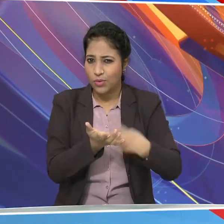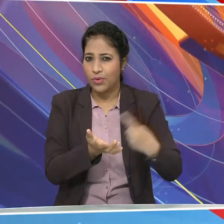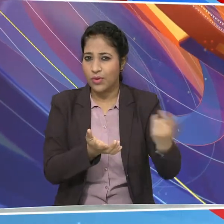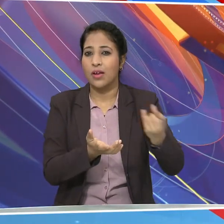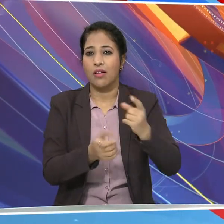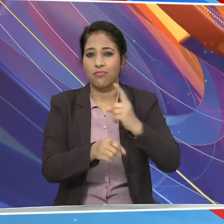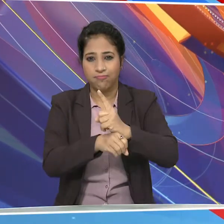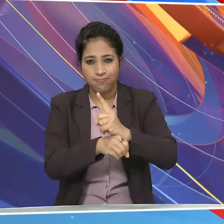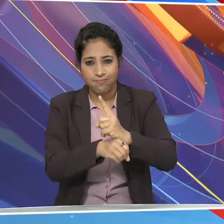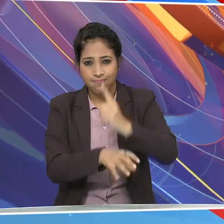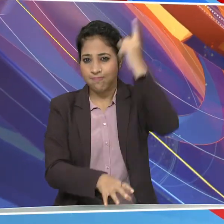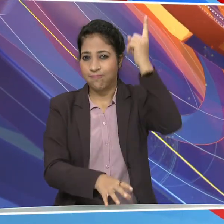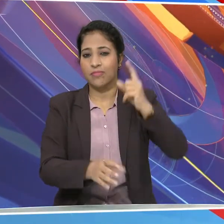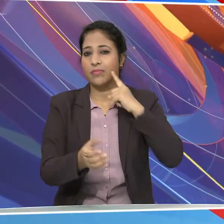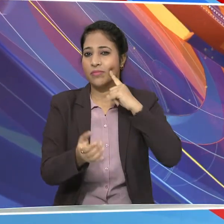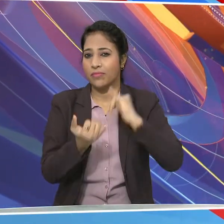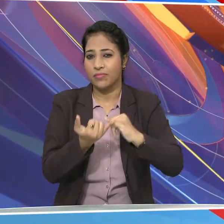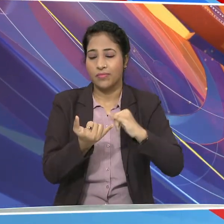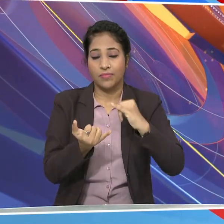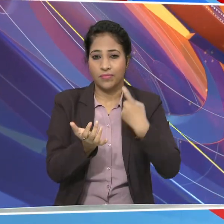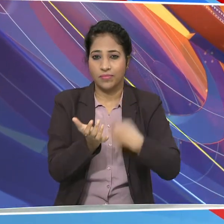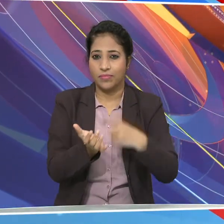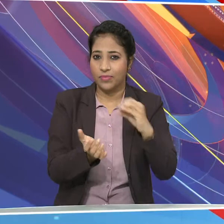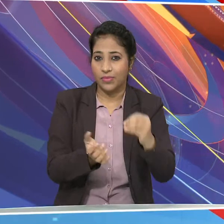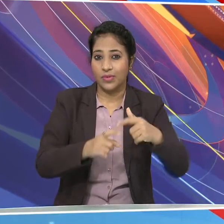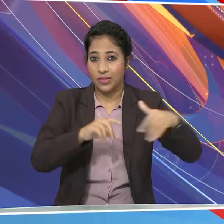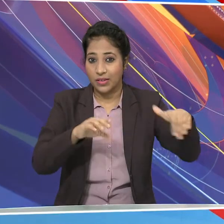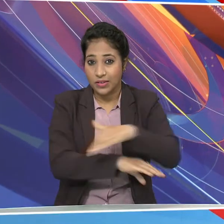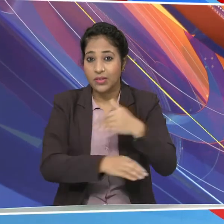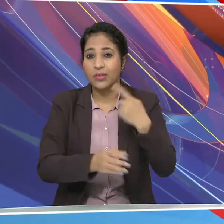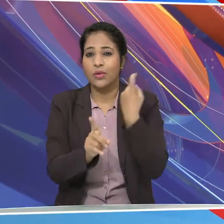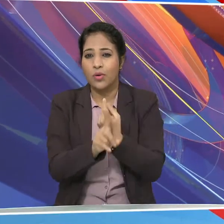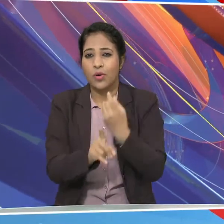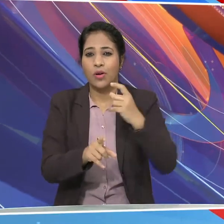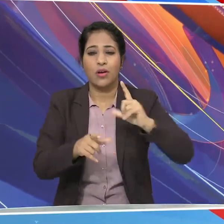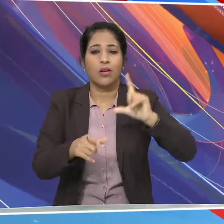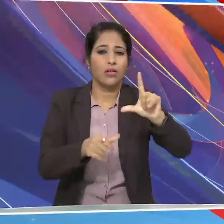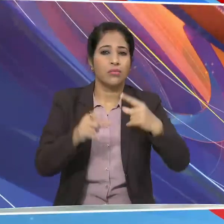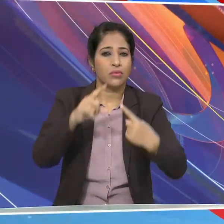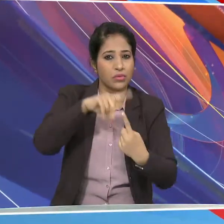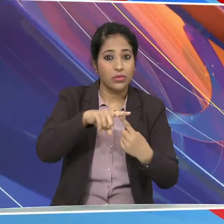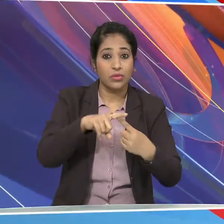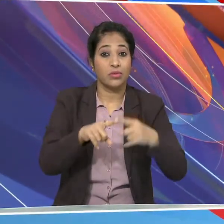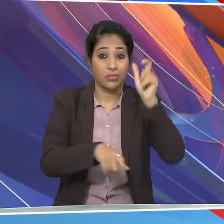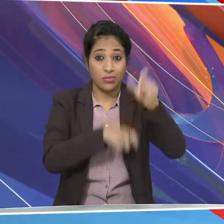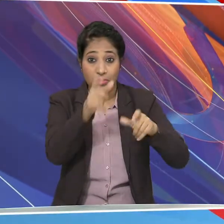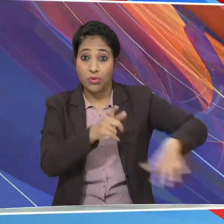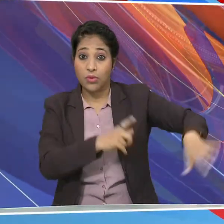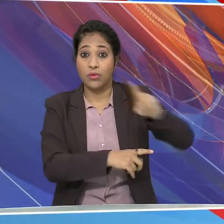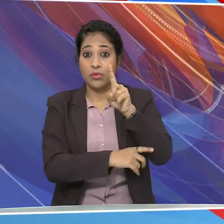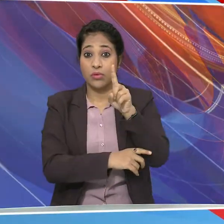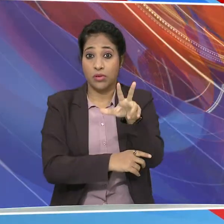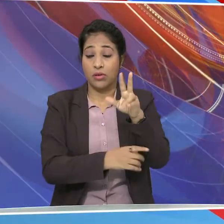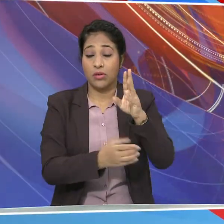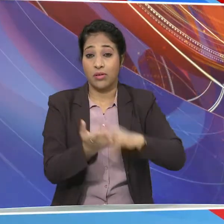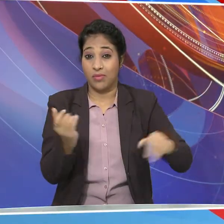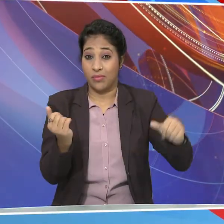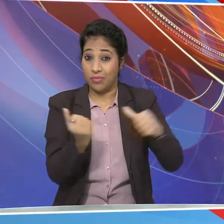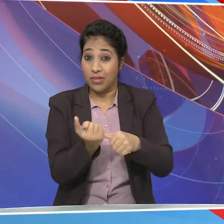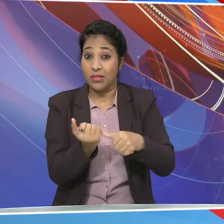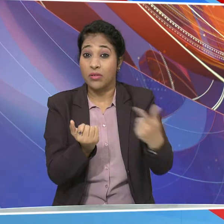लिए कई एहम काम करने वाली हेवी इंचनियरिंग कॉर्परेशन लिमिटेड की करमचारियों को 18 महिने के बकाया वेतन